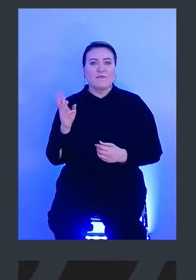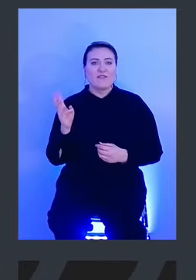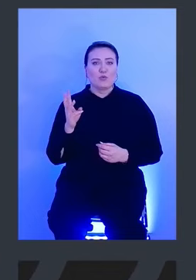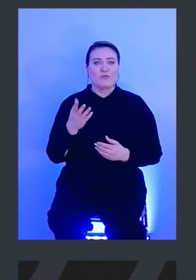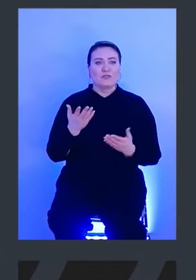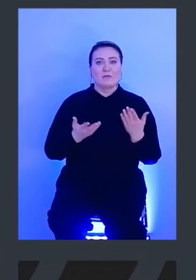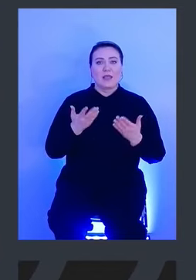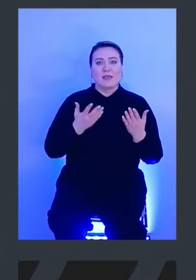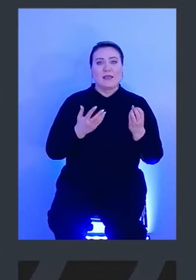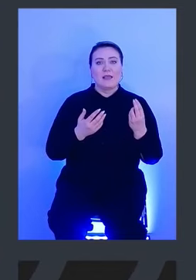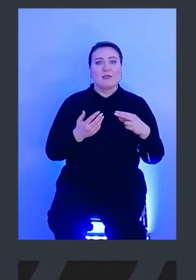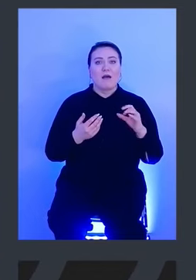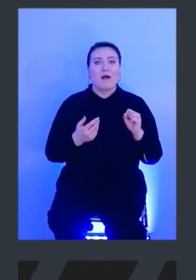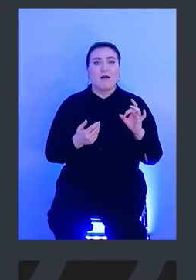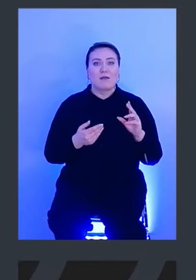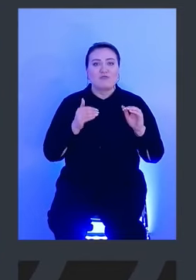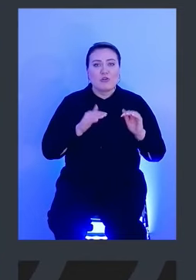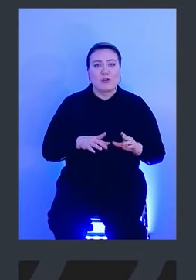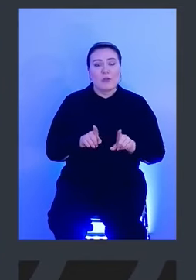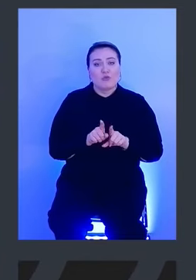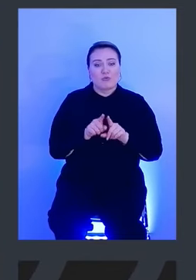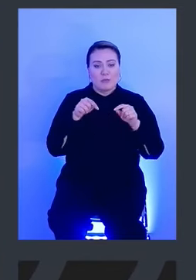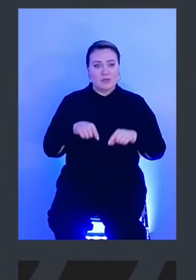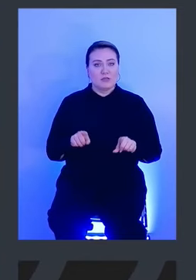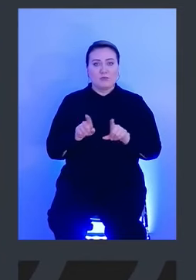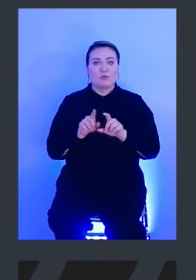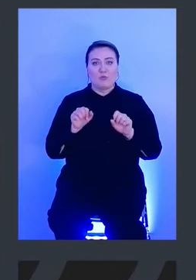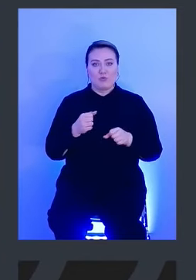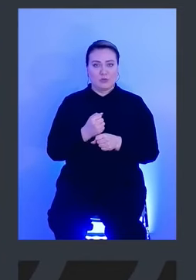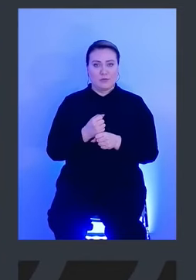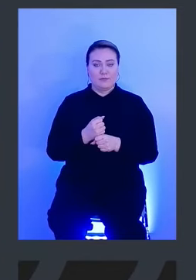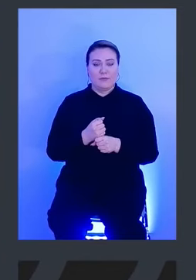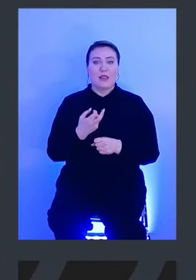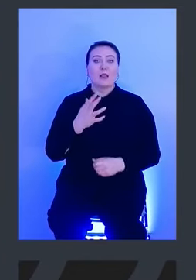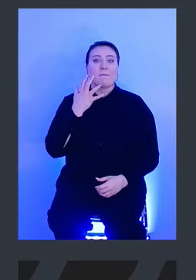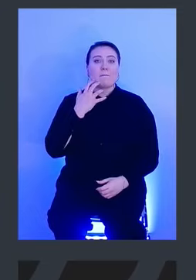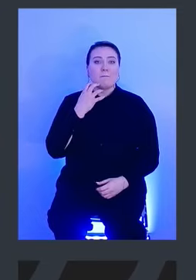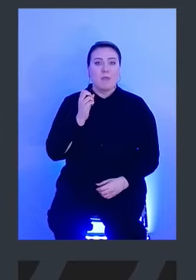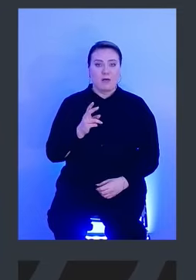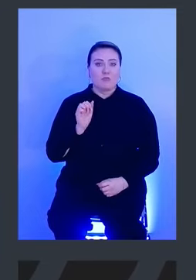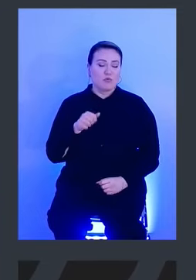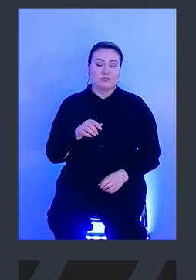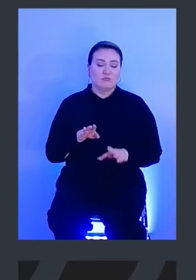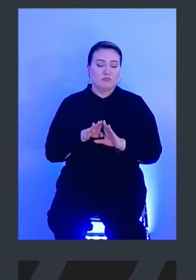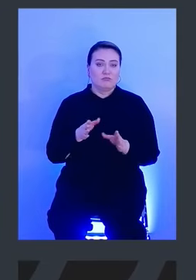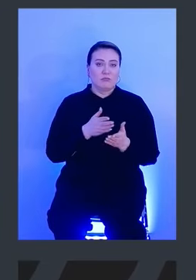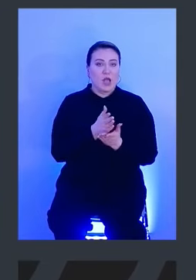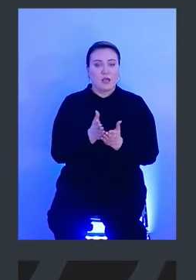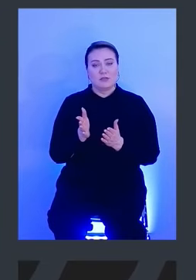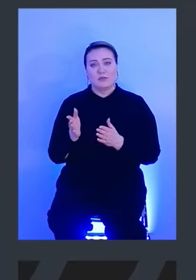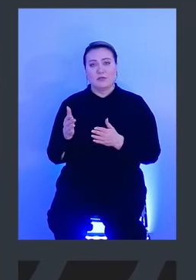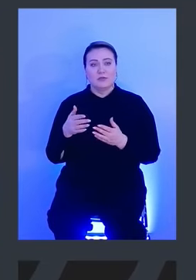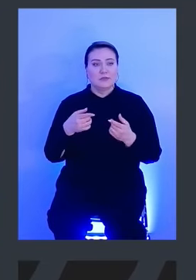EDR решением, то же самое здесь можно будет делать. Для Мака существует довольно много тактик и техник,